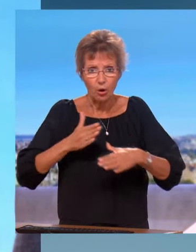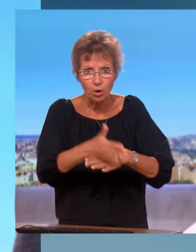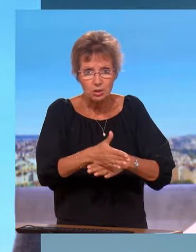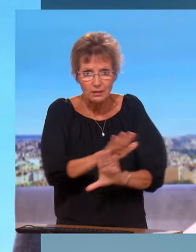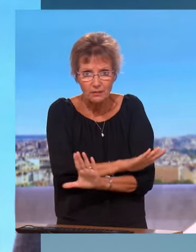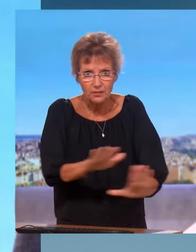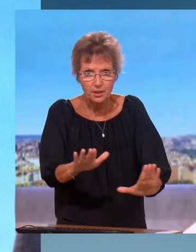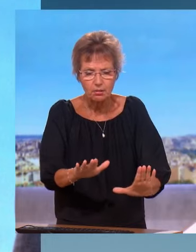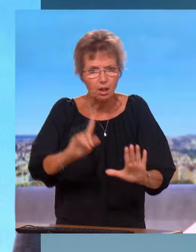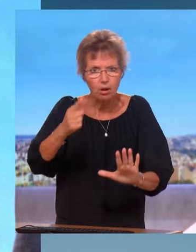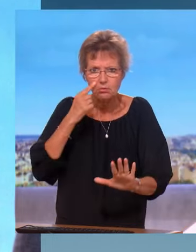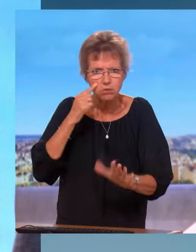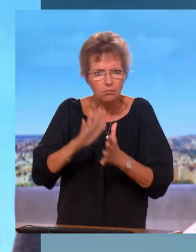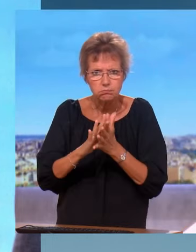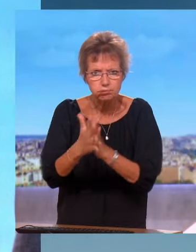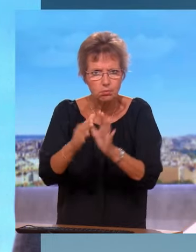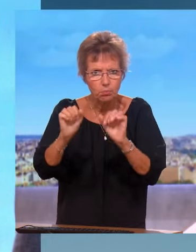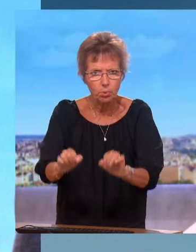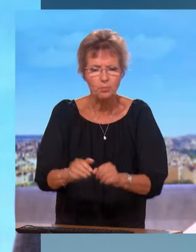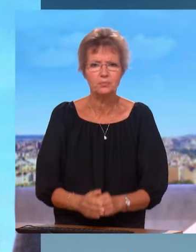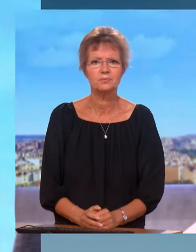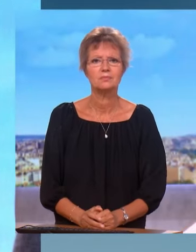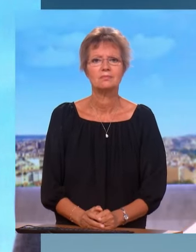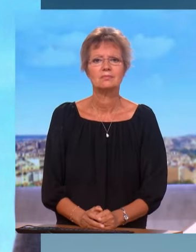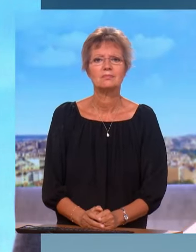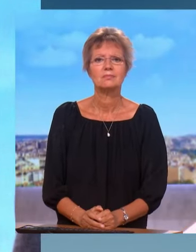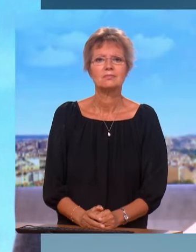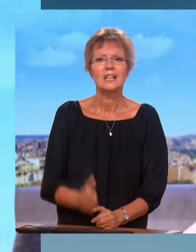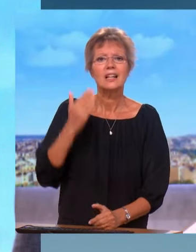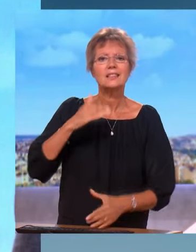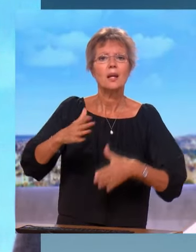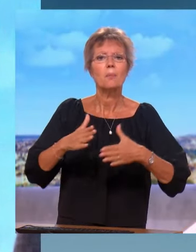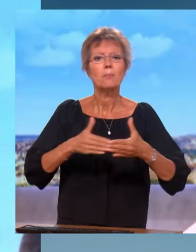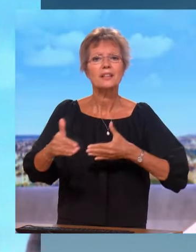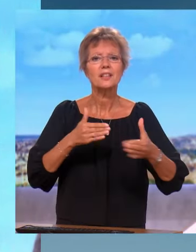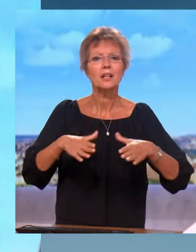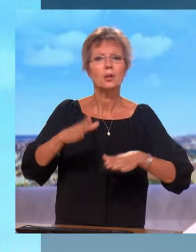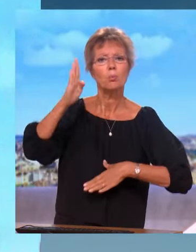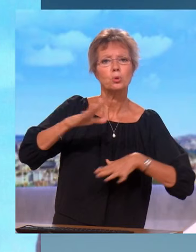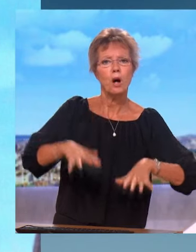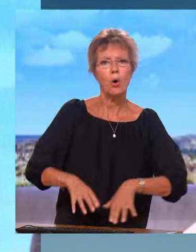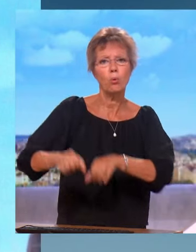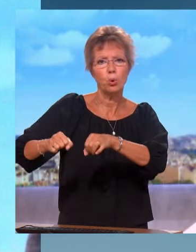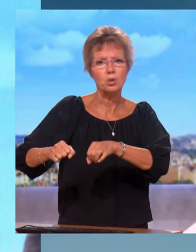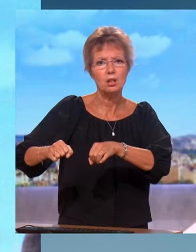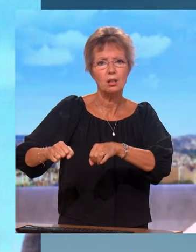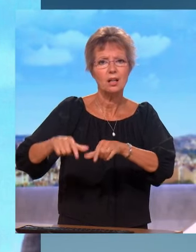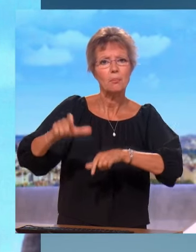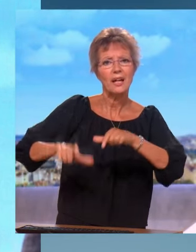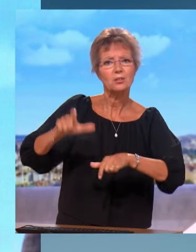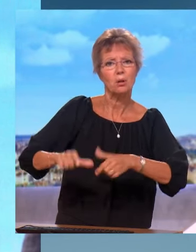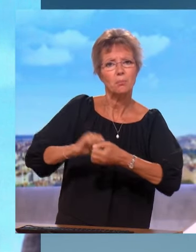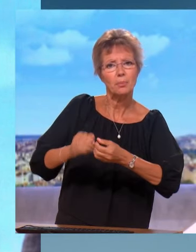Et là, vous allez voir, les choses vont changer. Mais il y a aussi un autre point, c'est que la régularisation dans les métiers en tension, je sais que certains Français sont partagés.